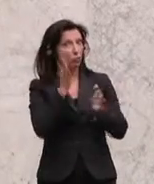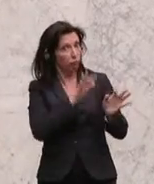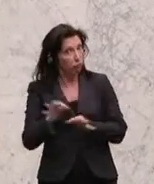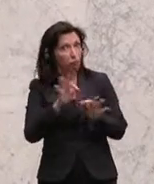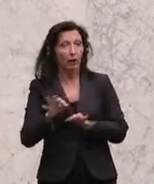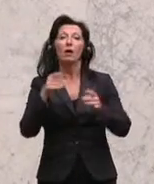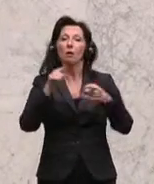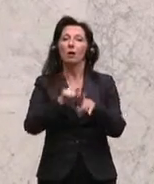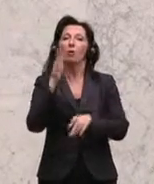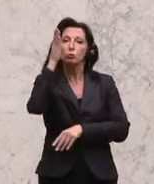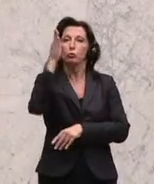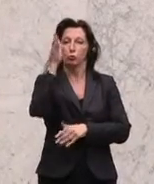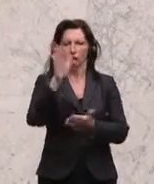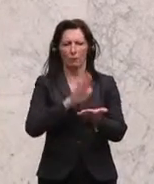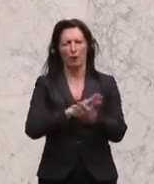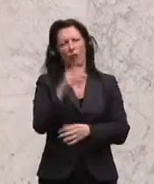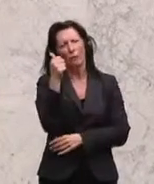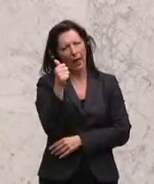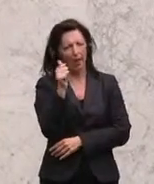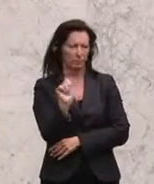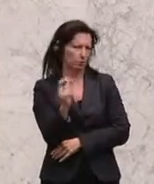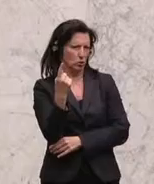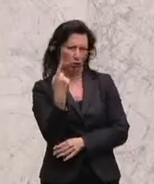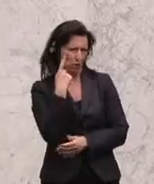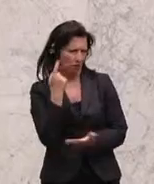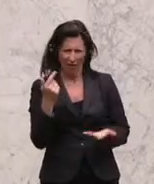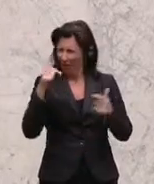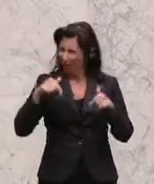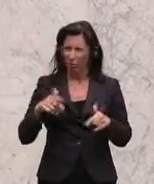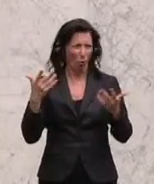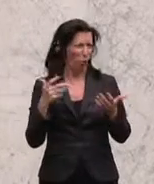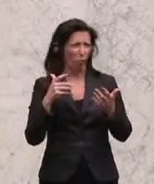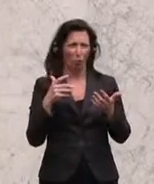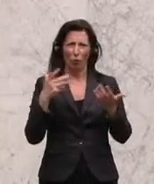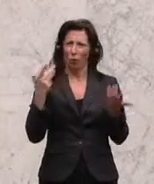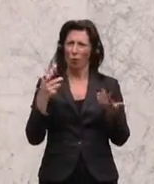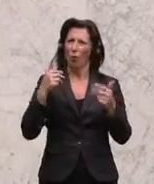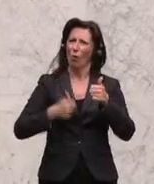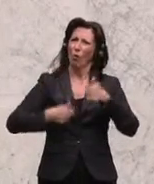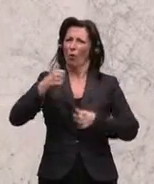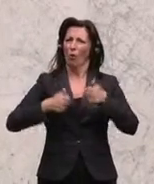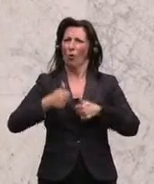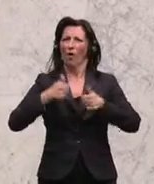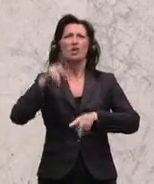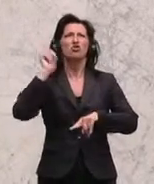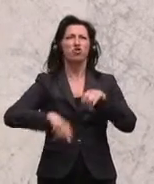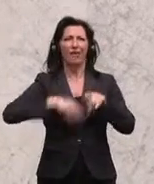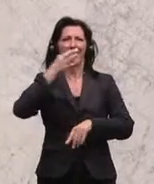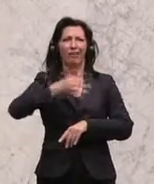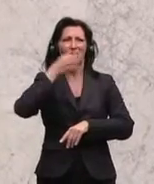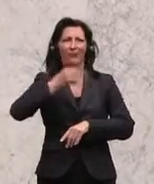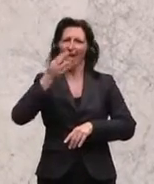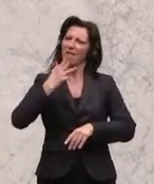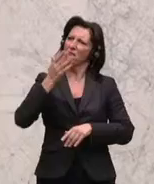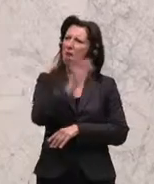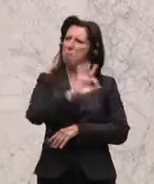Und wissen Sie, was mir noch ein besonderes Anliegen ist? Wir haben hier keinen Wettbewerb des Runterredens und des Schlechtredens. Das finde ich ist